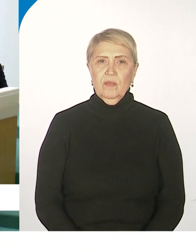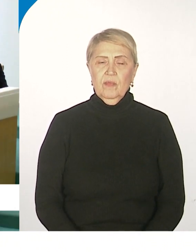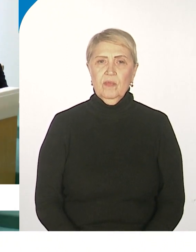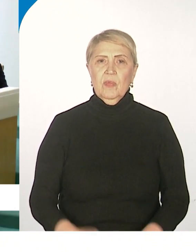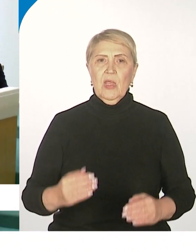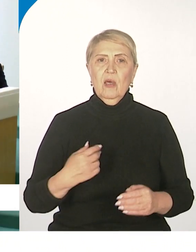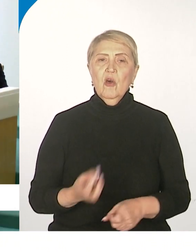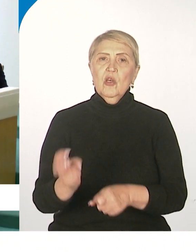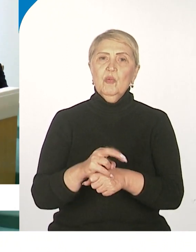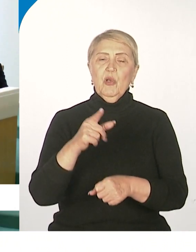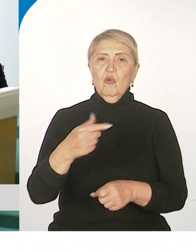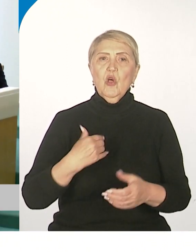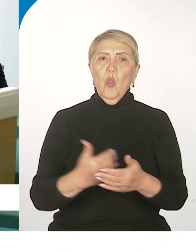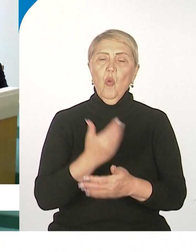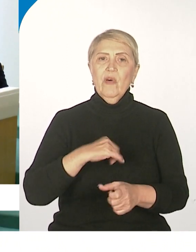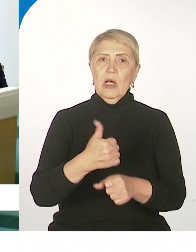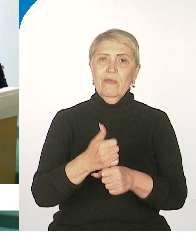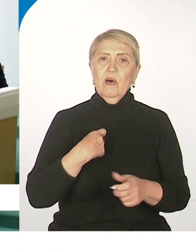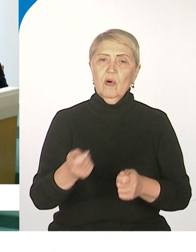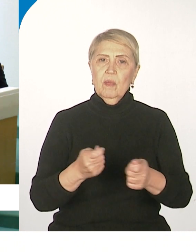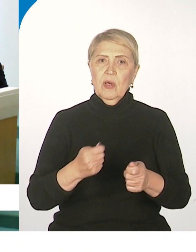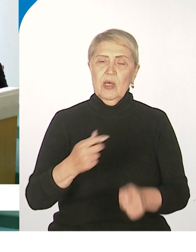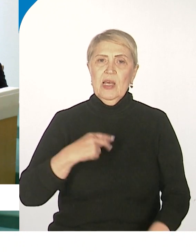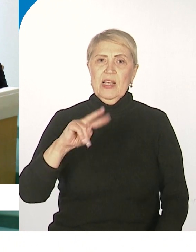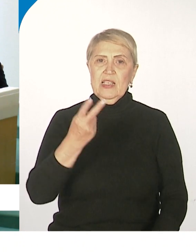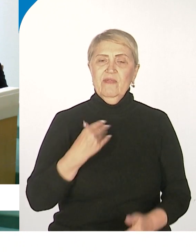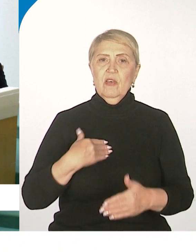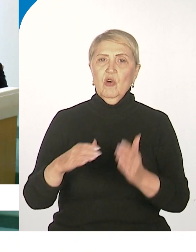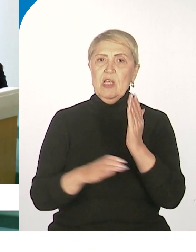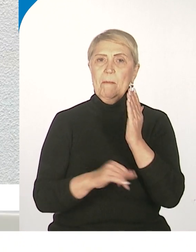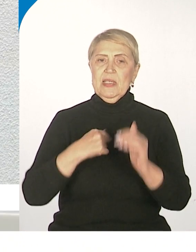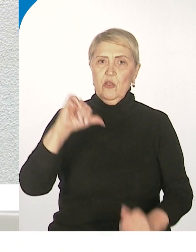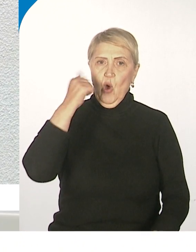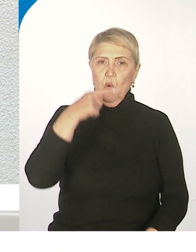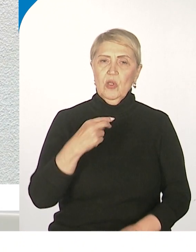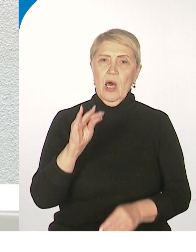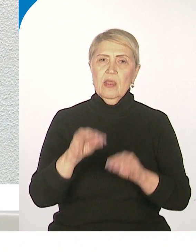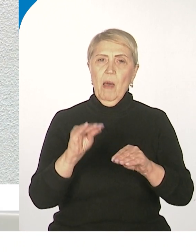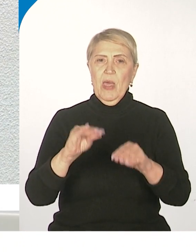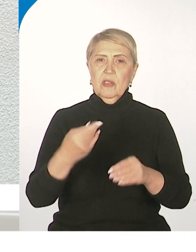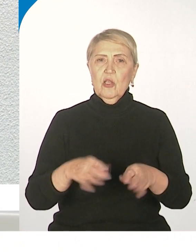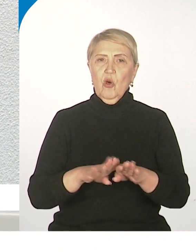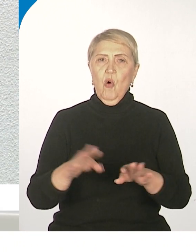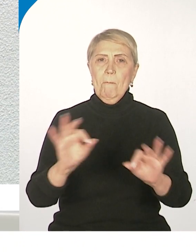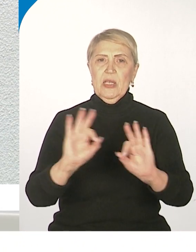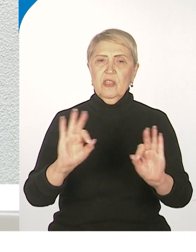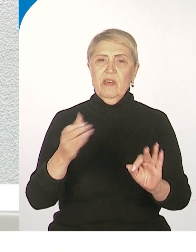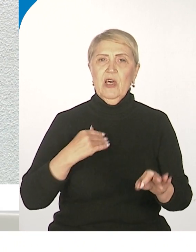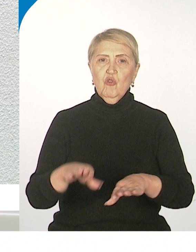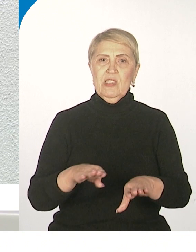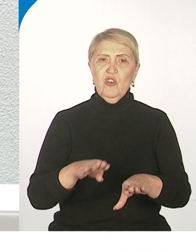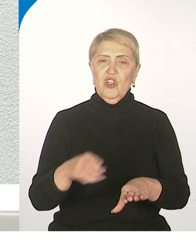нового губернатора, команды новой, за два последних года наметилось такое позитивное движение